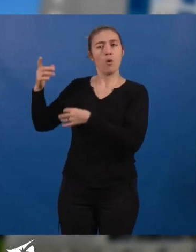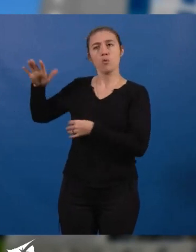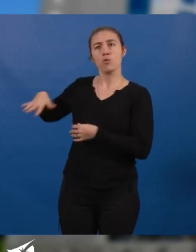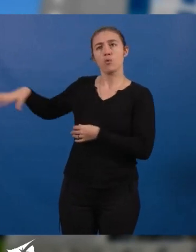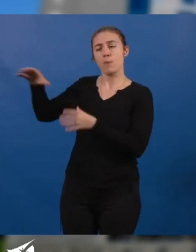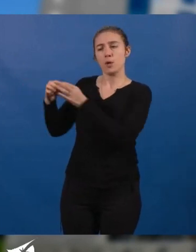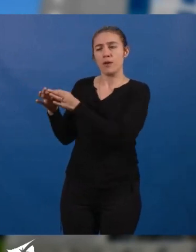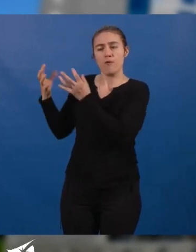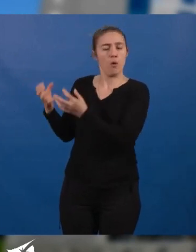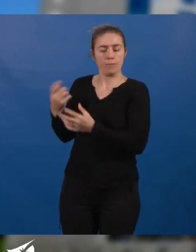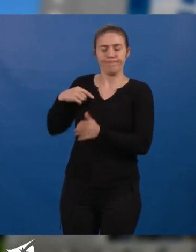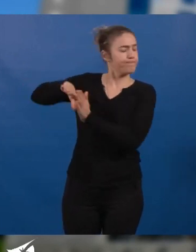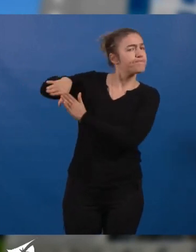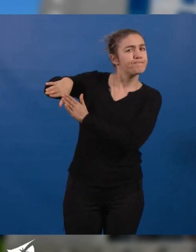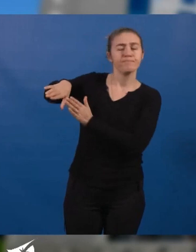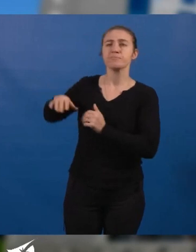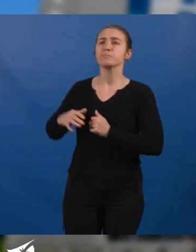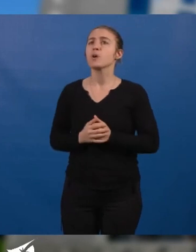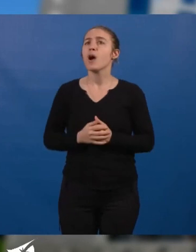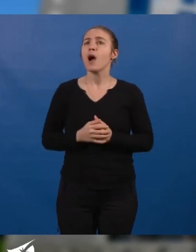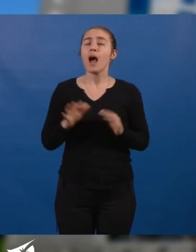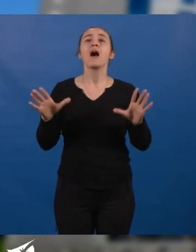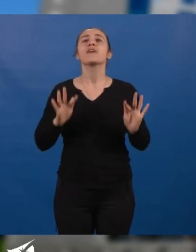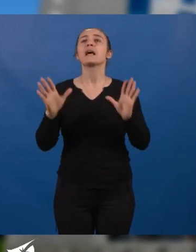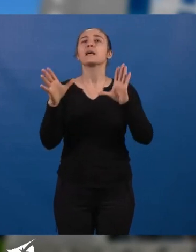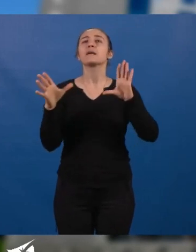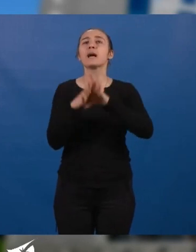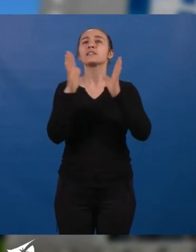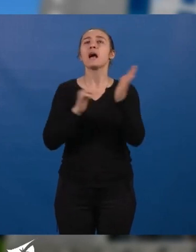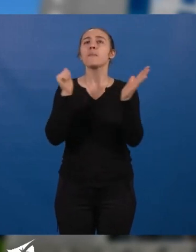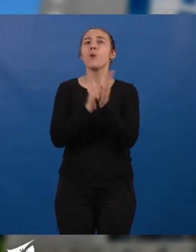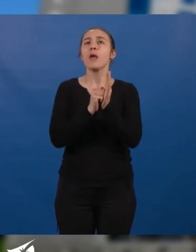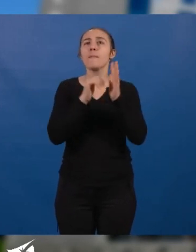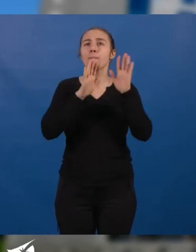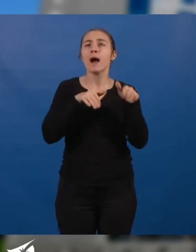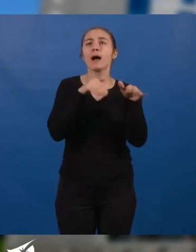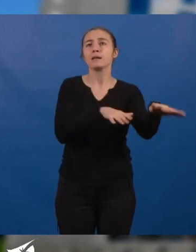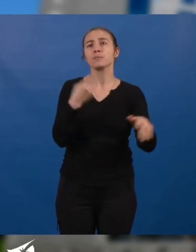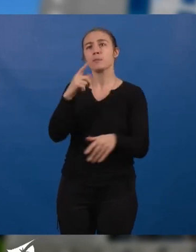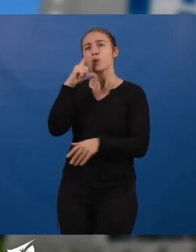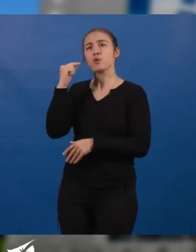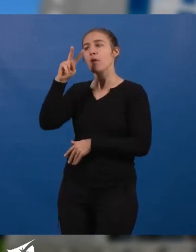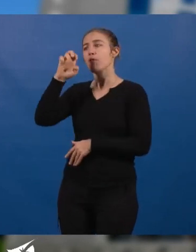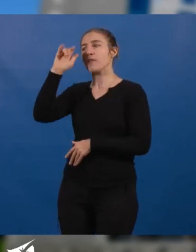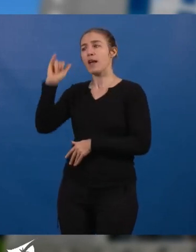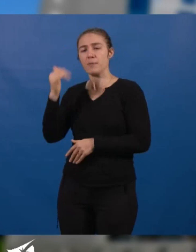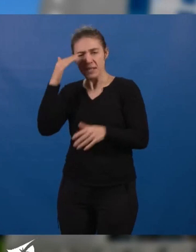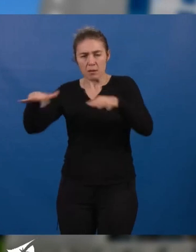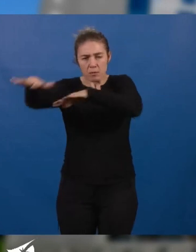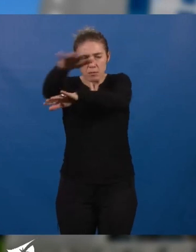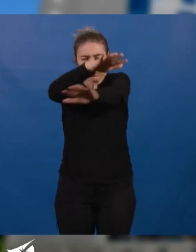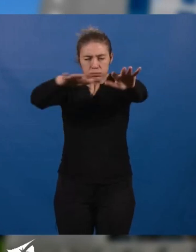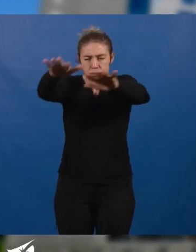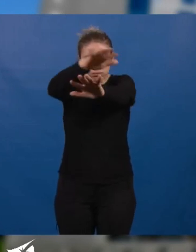minorités. Autant j'ai apprécié la métaphore maritime d'Alain Vey, effectivement, quand la brume assombrit l'horizon,